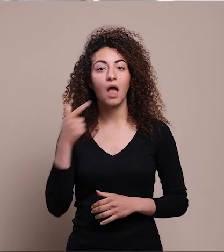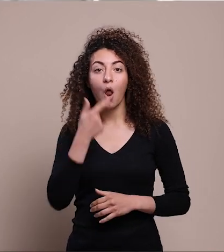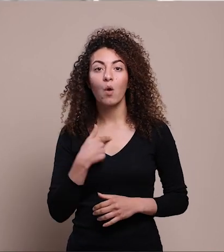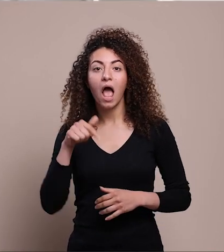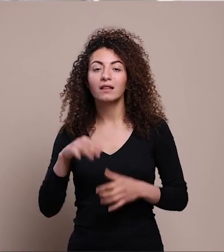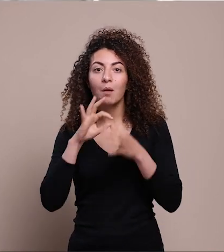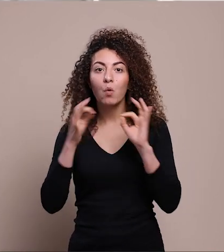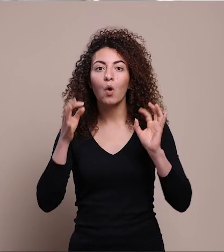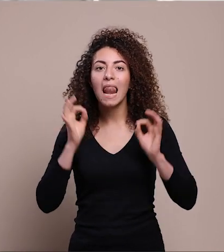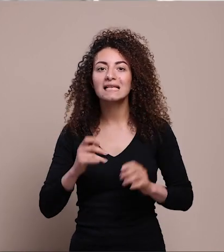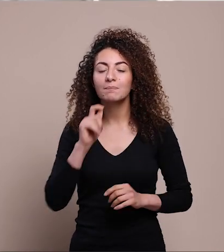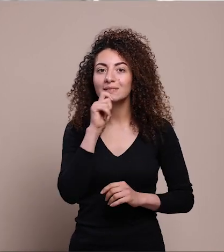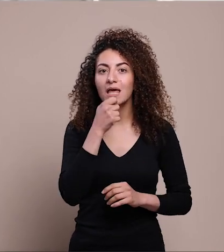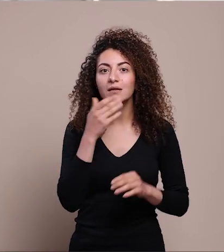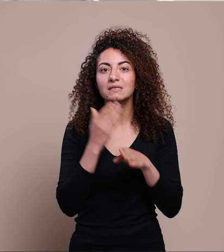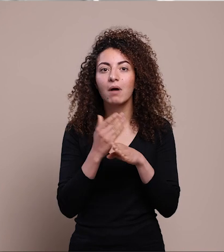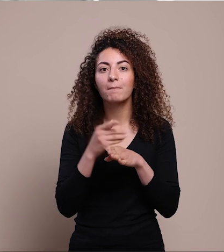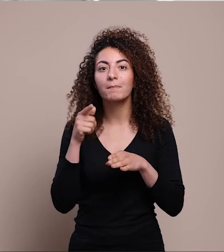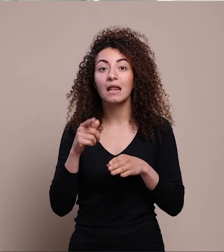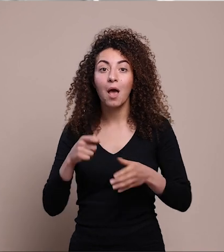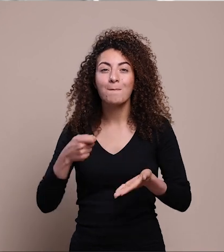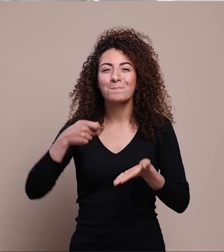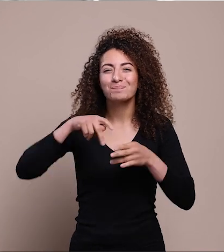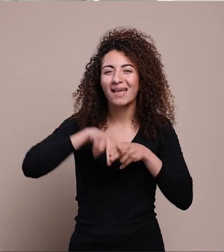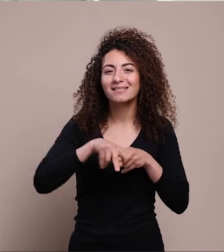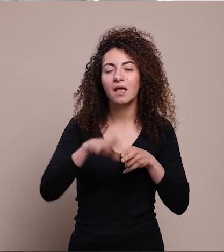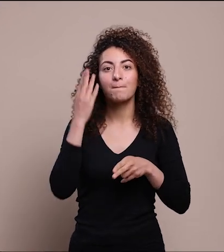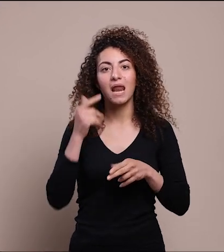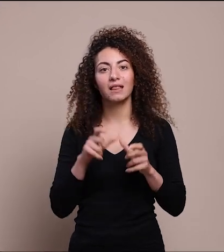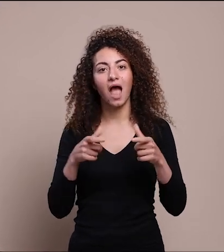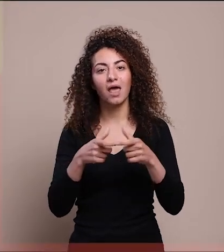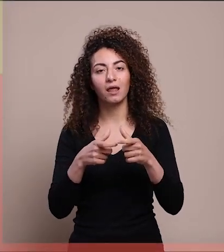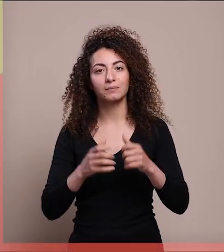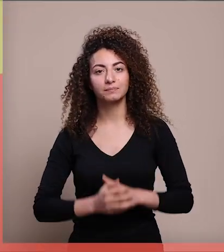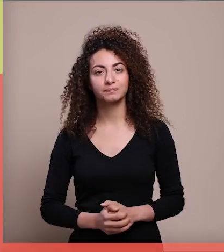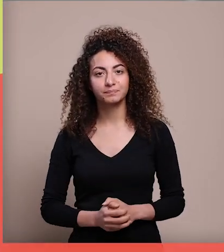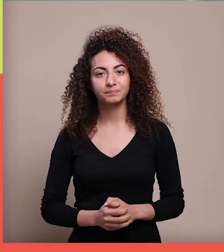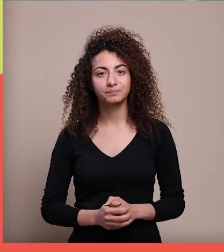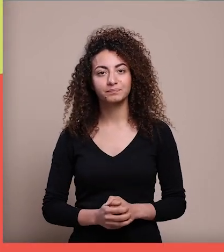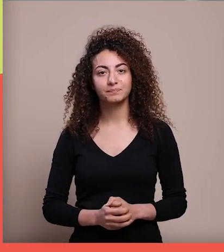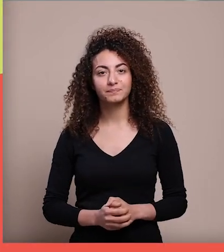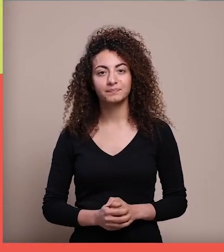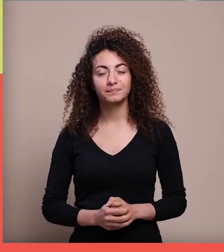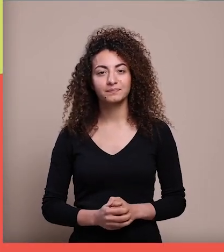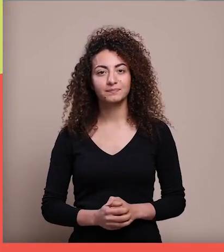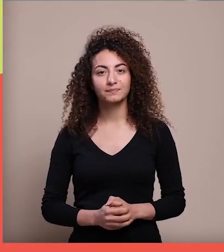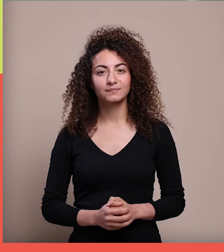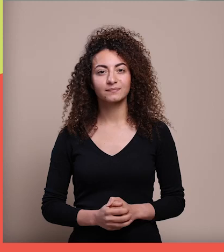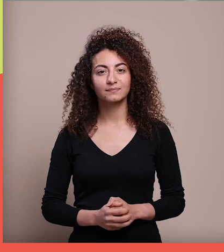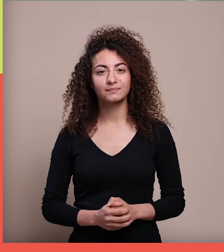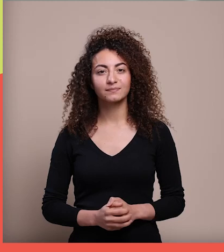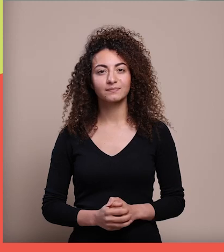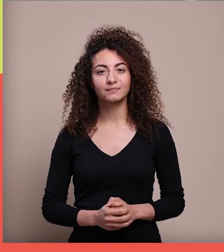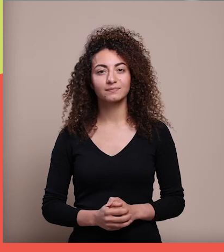أنه ما لازم نخبر حدا لأنه هيدا شي ممكن يؤذي بنات العالم ليس إندم ما بتسمع؟ ليس؟